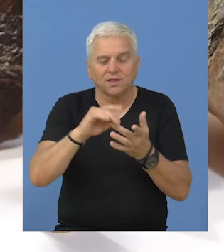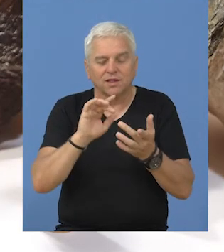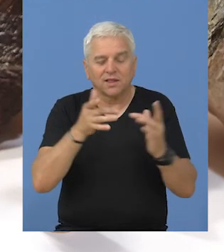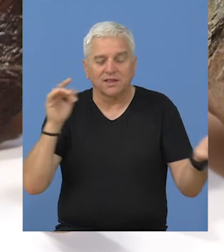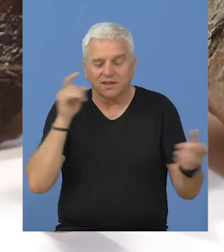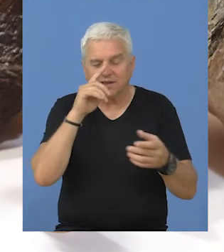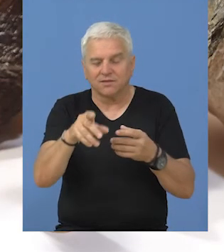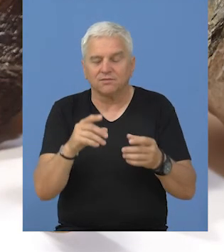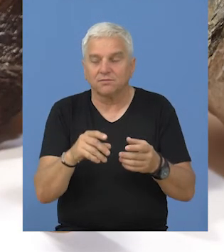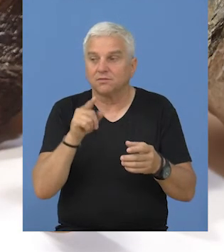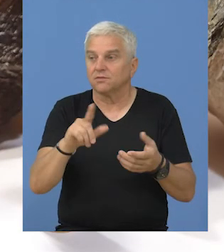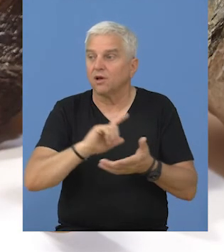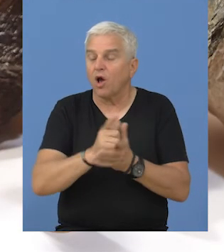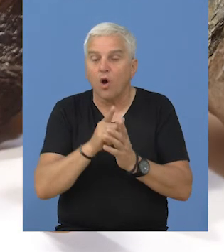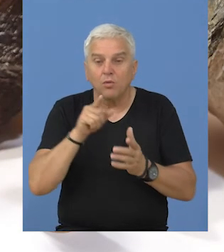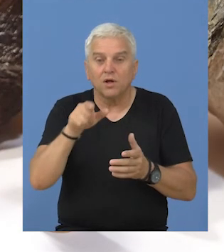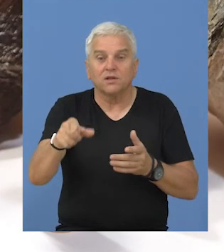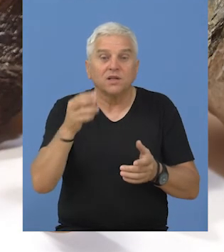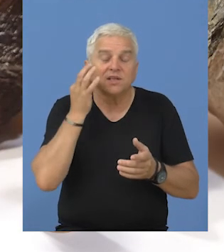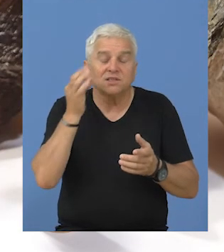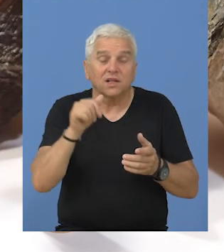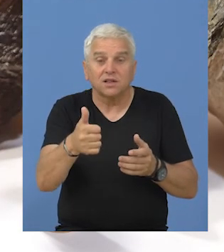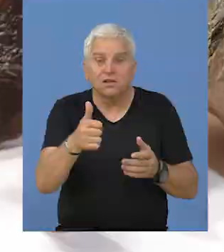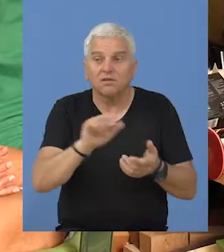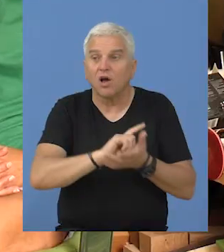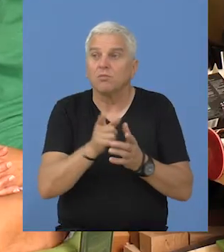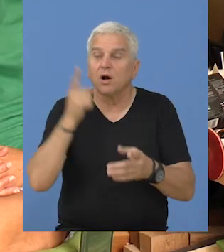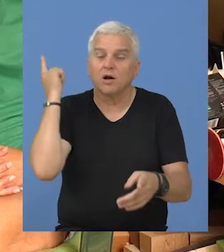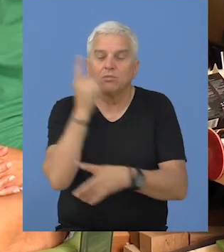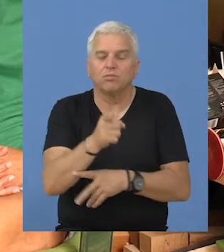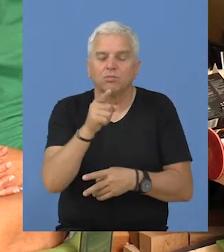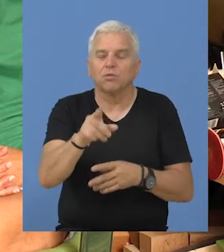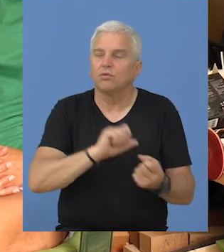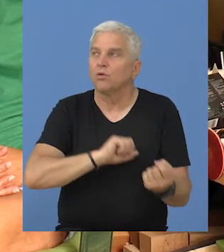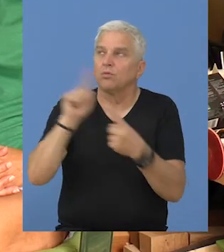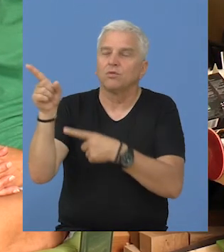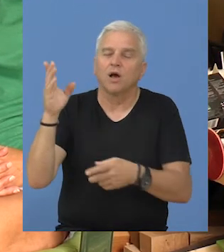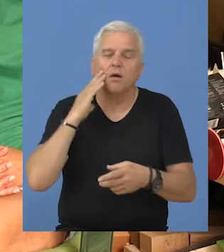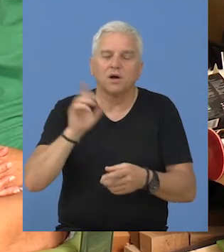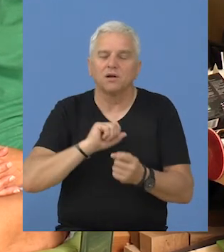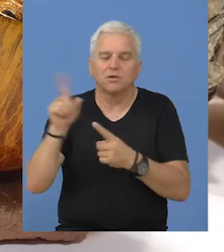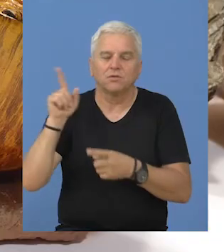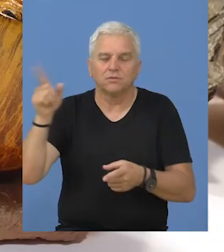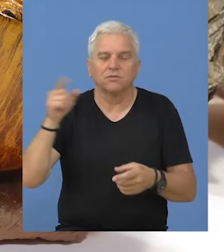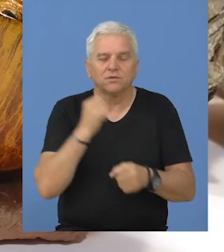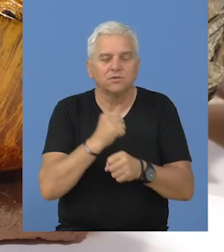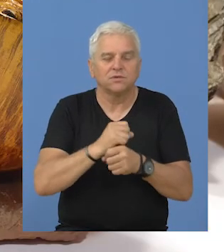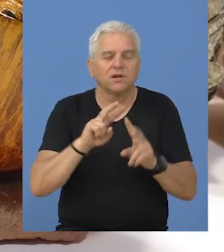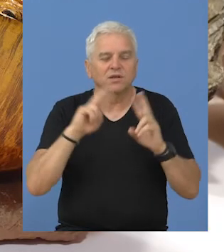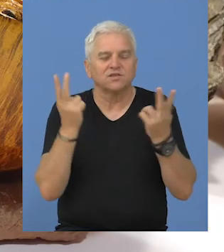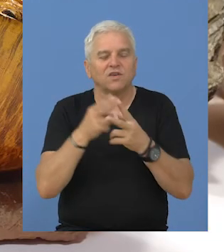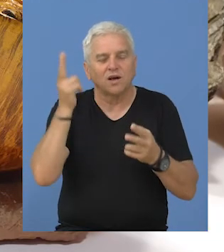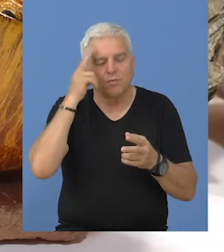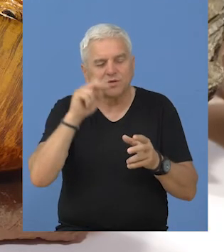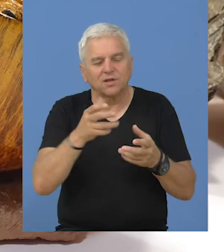na Instagram i ta Lula je tog istog dana bila poručena i otišla za Ameriku. Za izradu